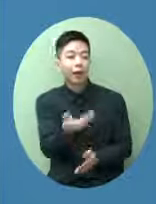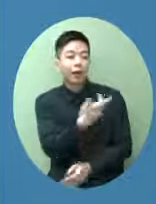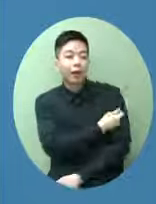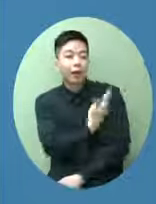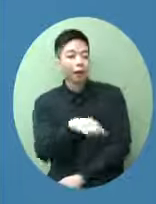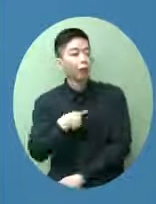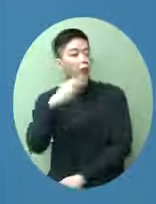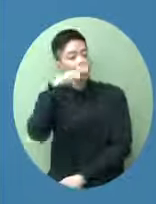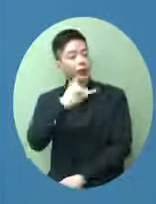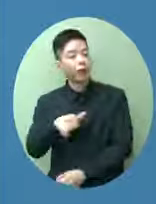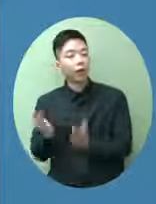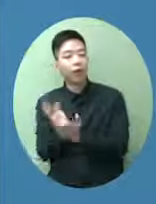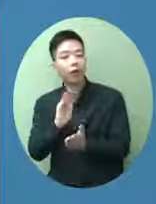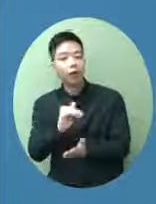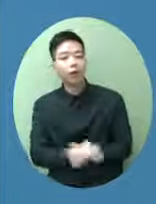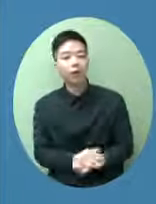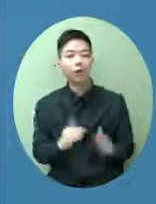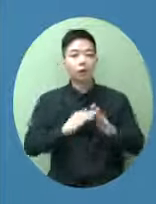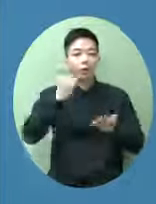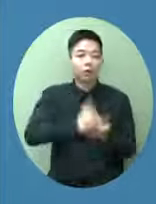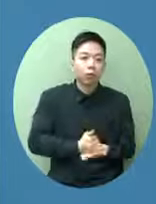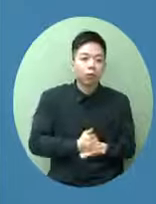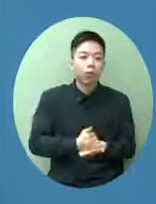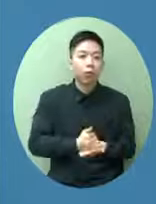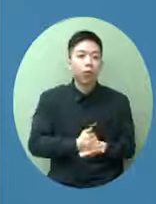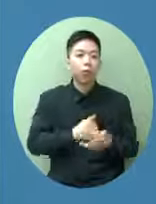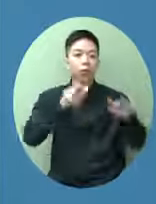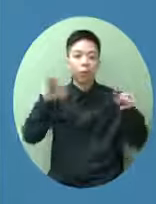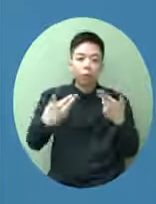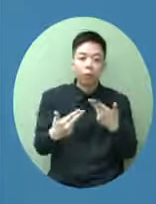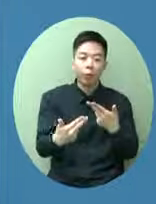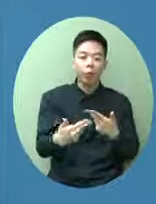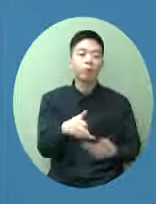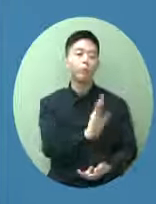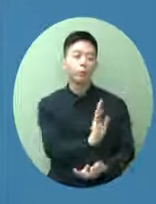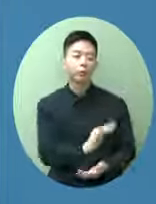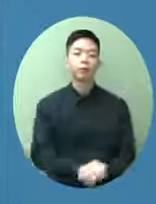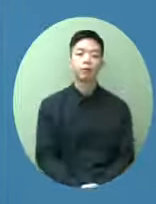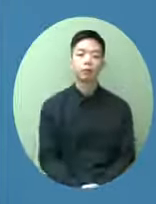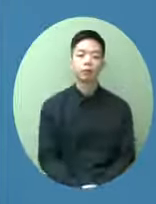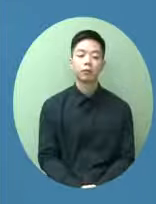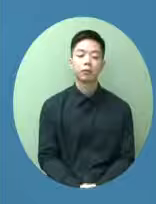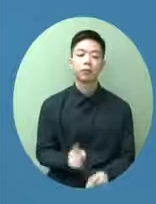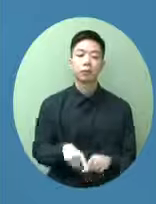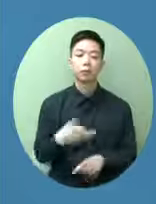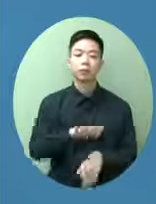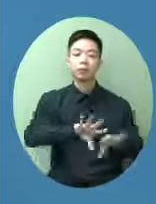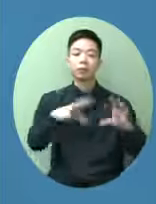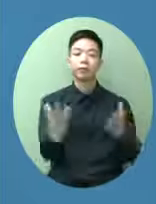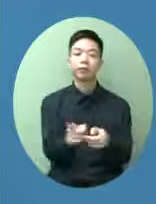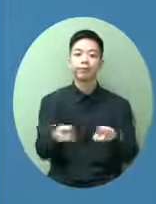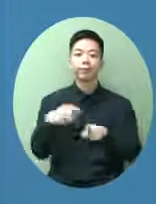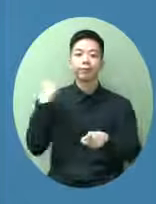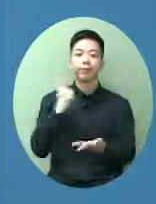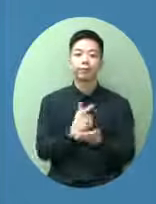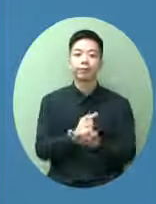孫子可以經常上學不需要留在家裡來看電腦所以是傳媒要努力傳媒也可以努